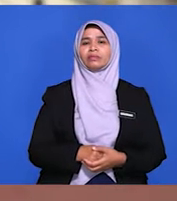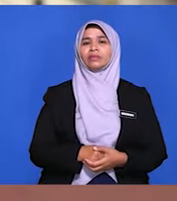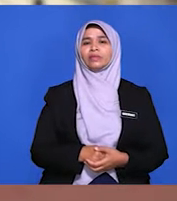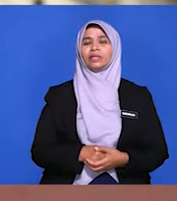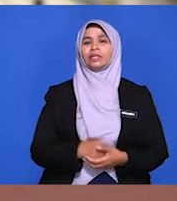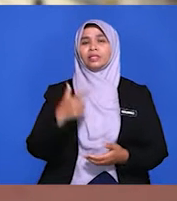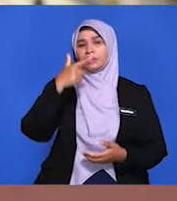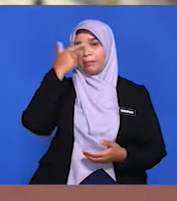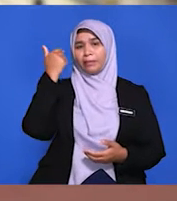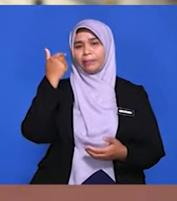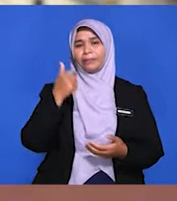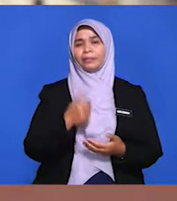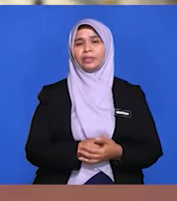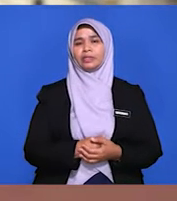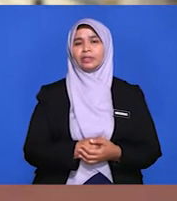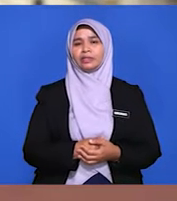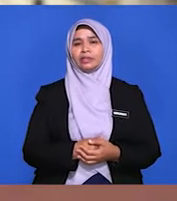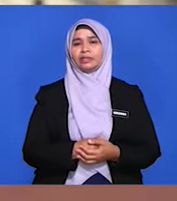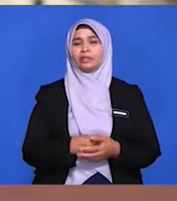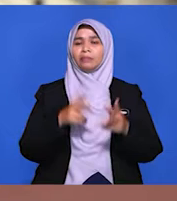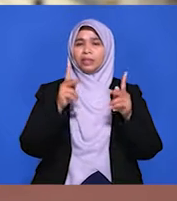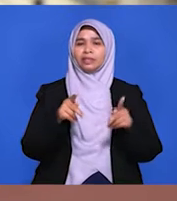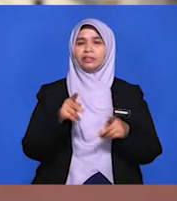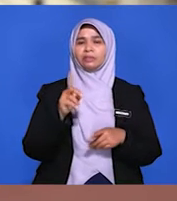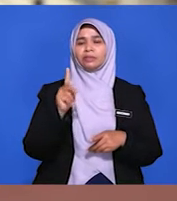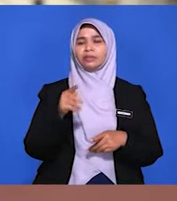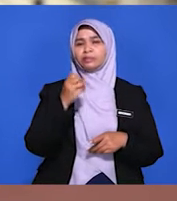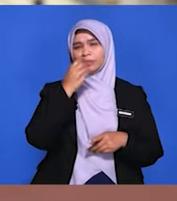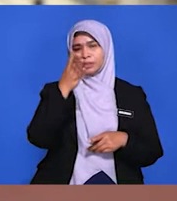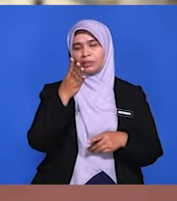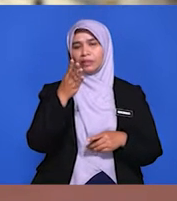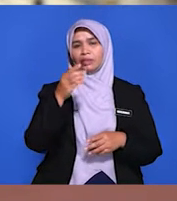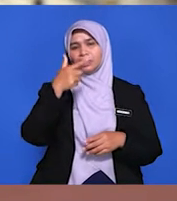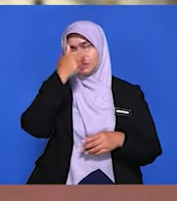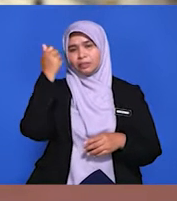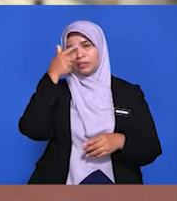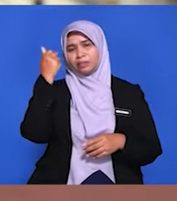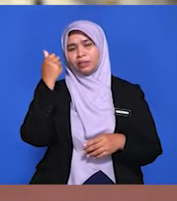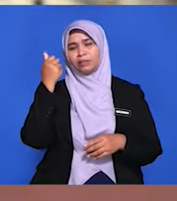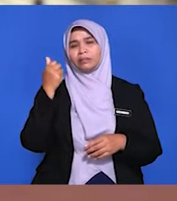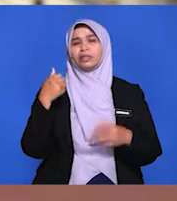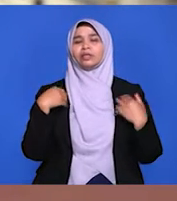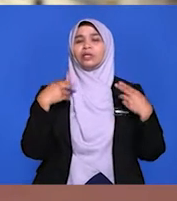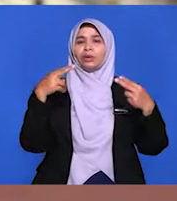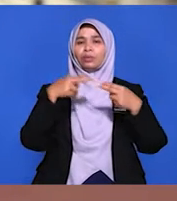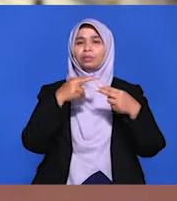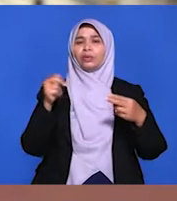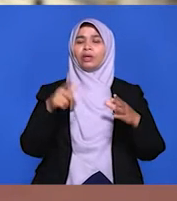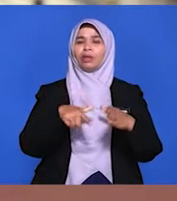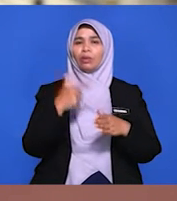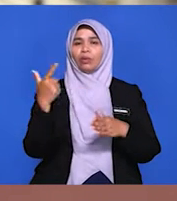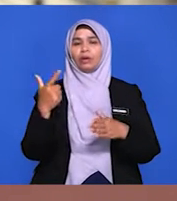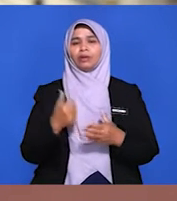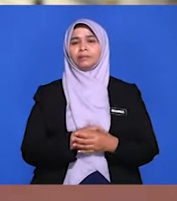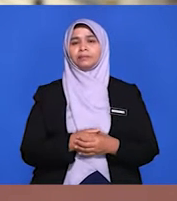jelas. Menanyakan tentang sebab. Pelajar perlu mengemukakan sebab-sebab Malaysia menjalinkan hubungan